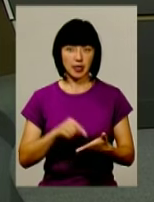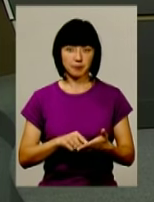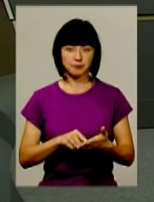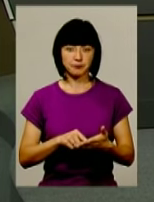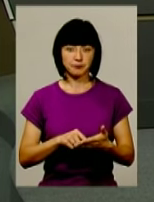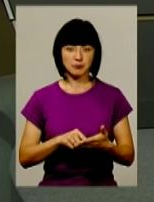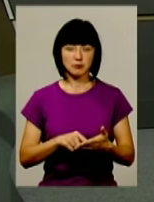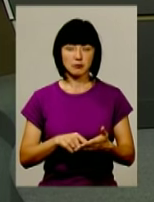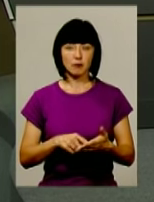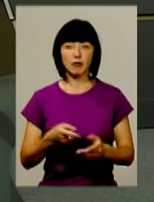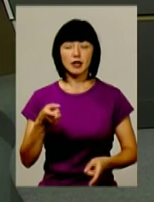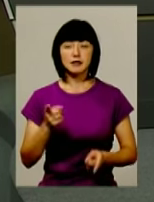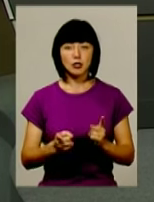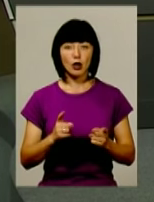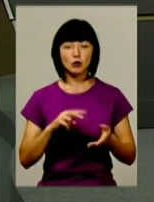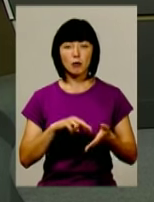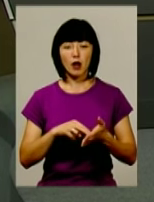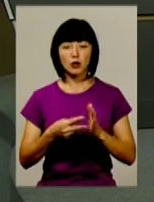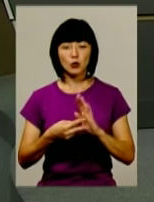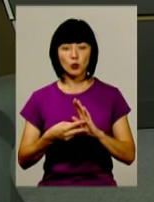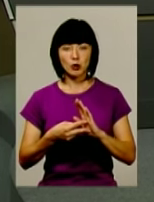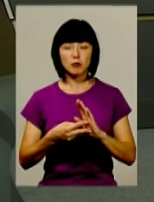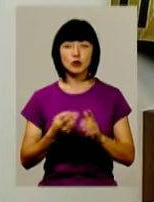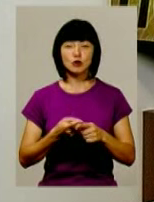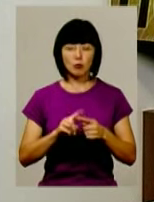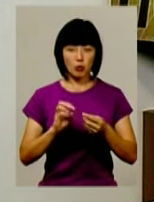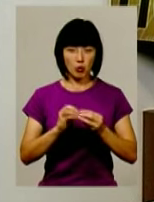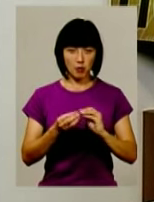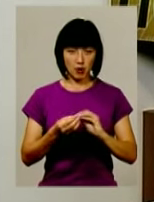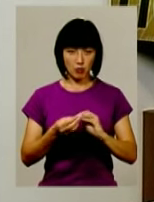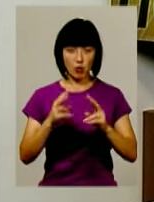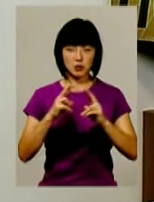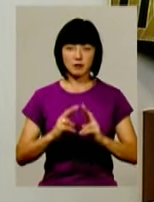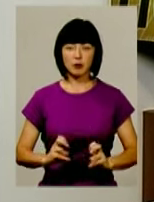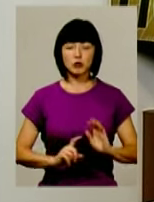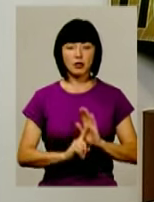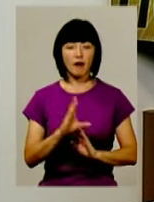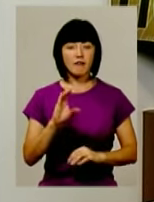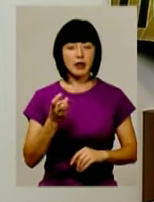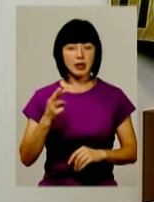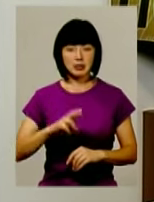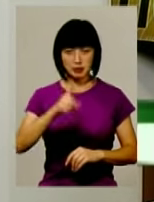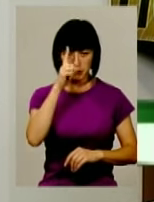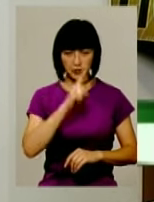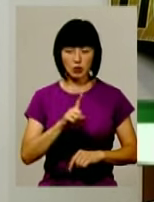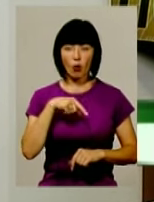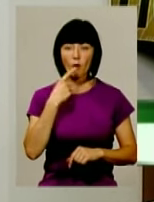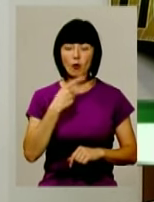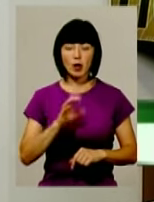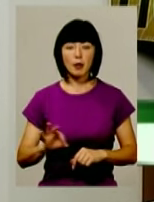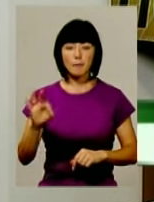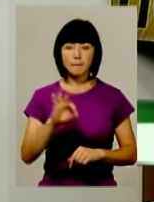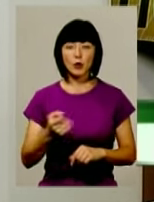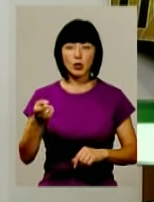Звичайно, плануємо ми цю проблему і прогнозували. Починаючи із вересня місяця, ми говорили про те, що